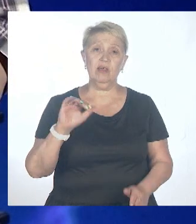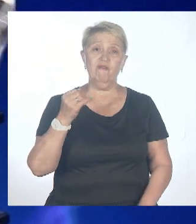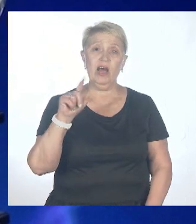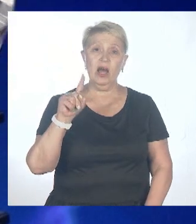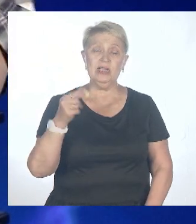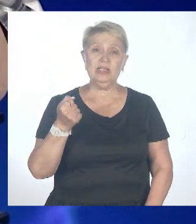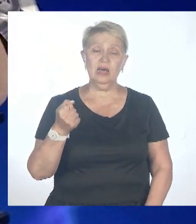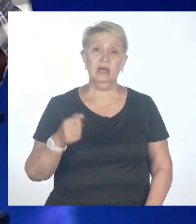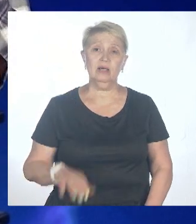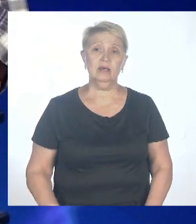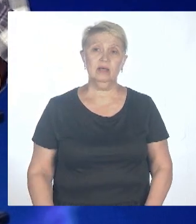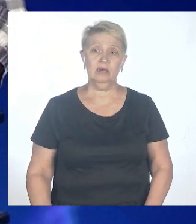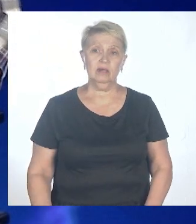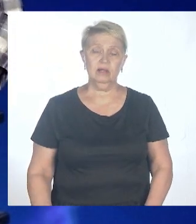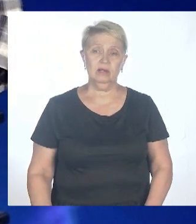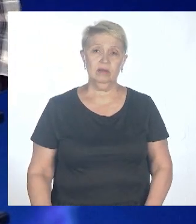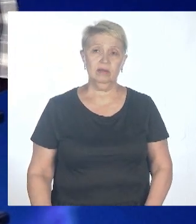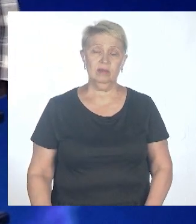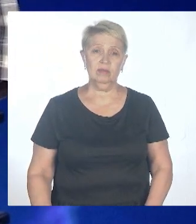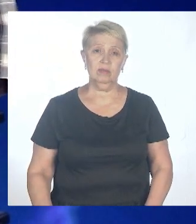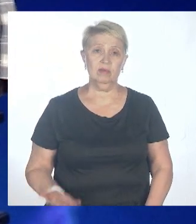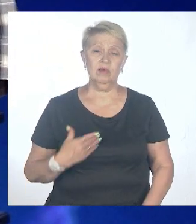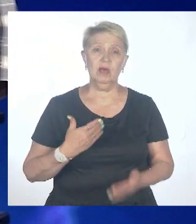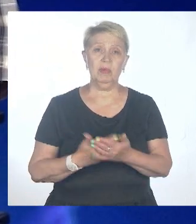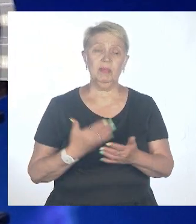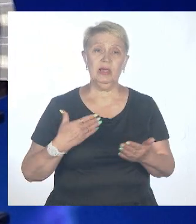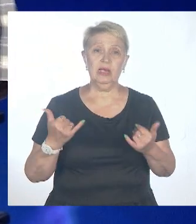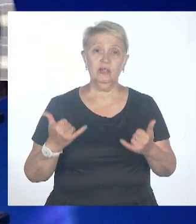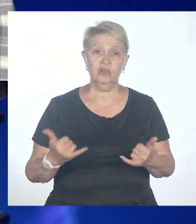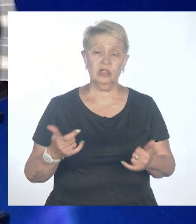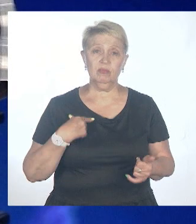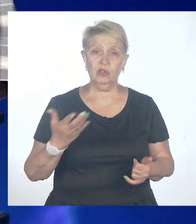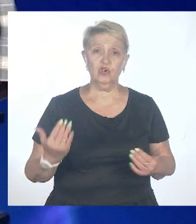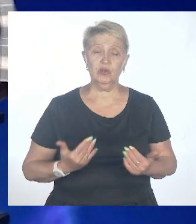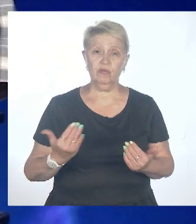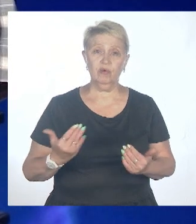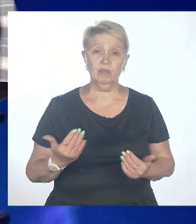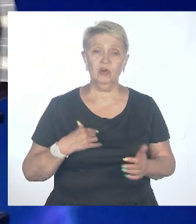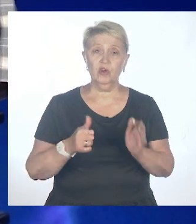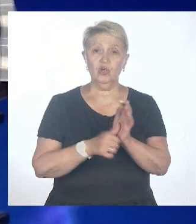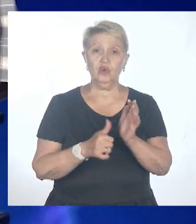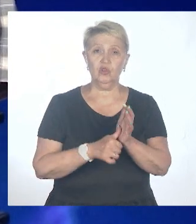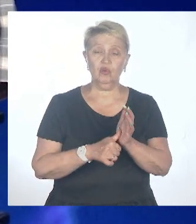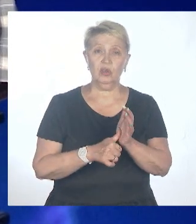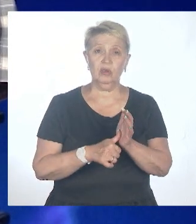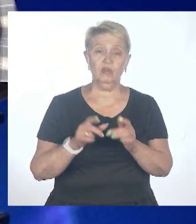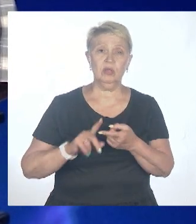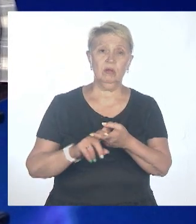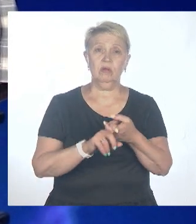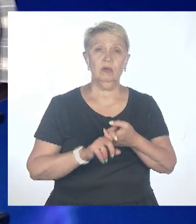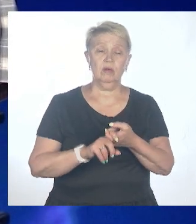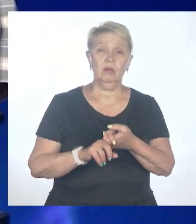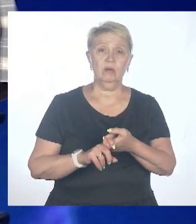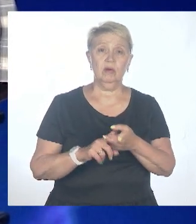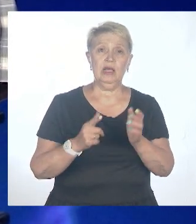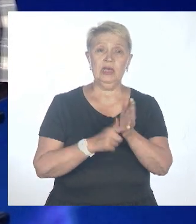постпандемические, после и прочее-прочее. Например, сейчас мы все с вами живем во время шестой пандемии холеры. Или, по-моему, уже седьмой. Вот я